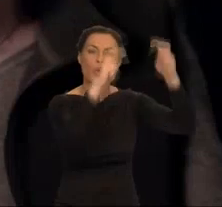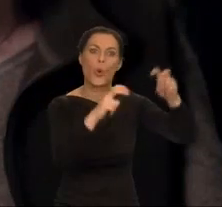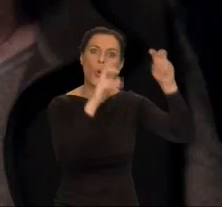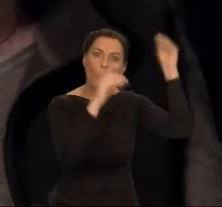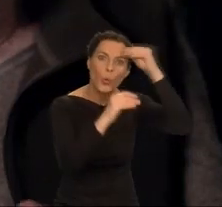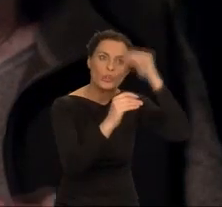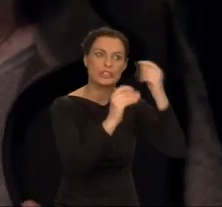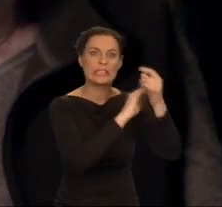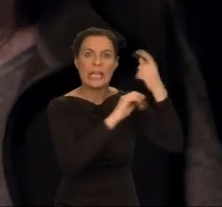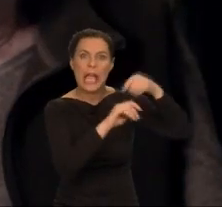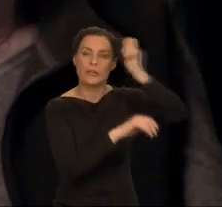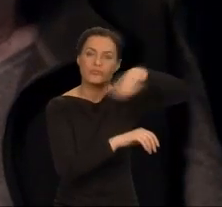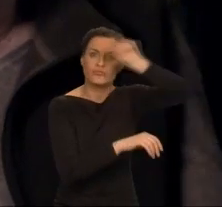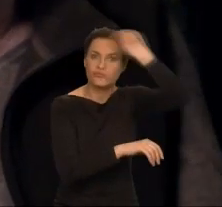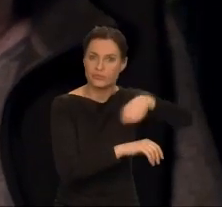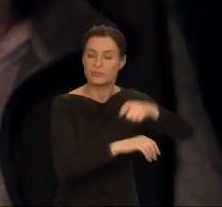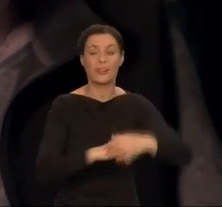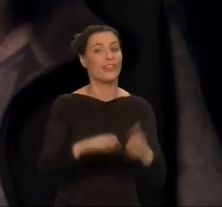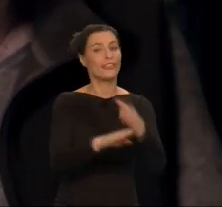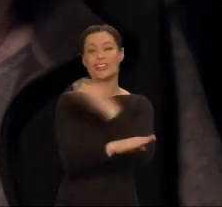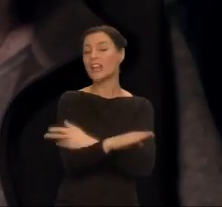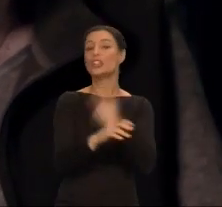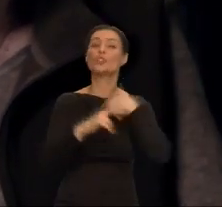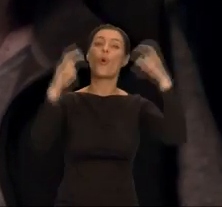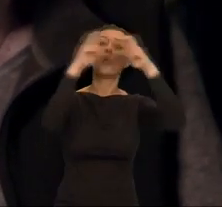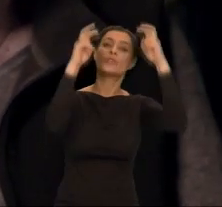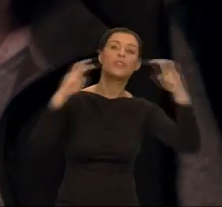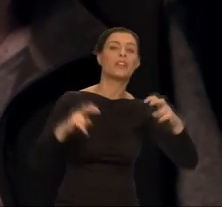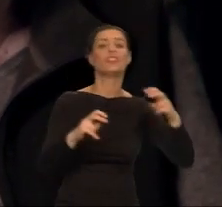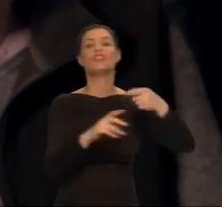Idea szkoły czarnoksiężników nie była wtedy jeszcze znana.